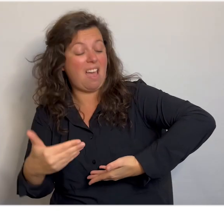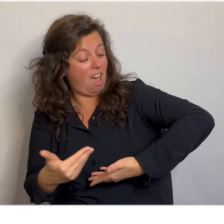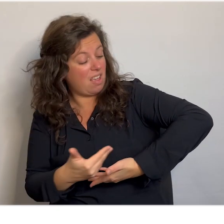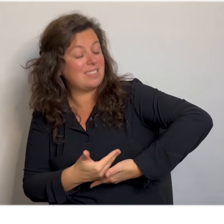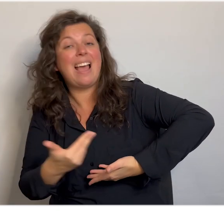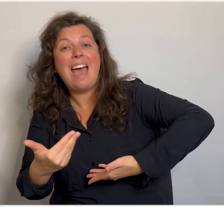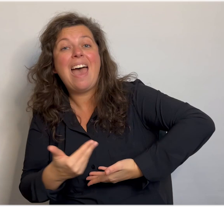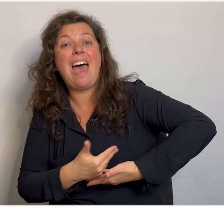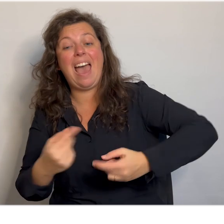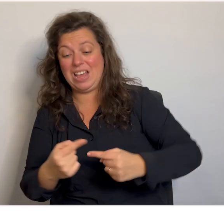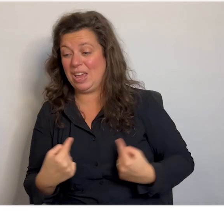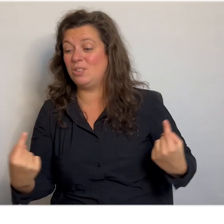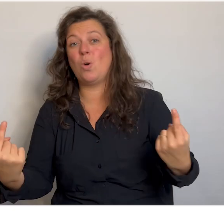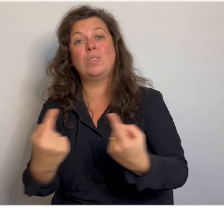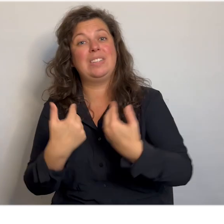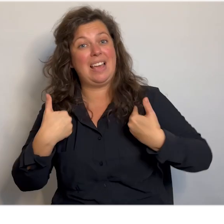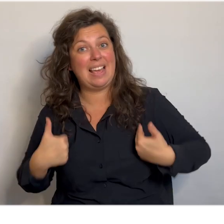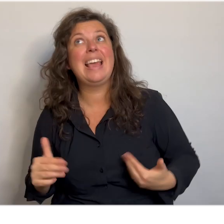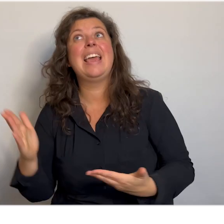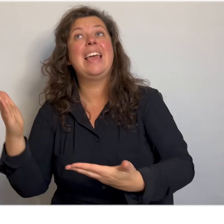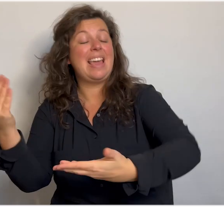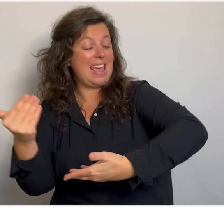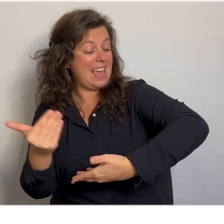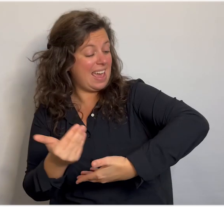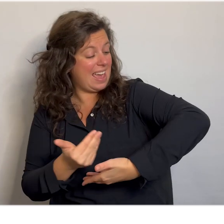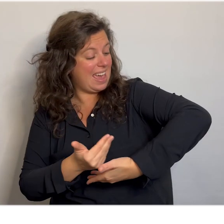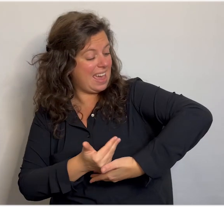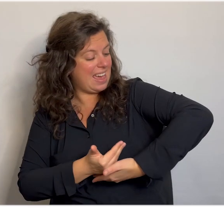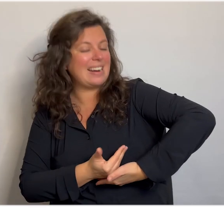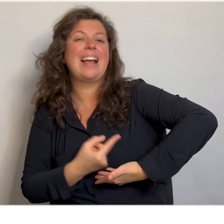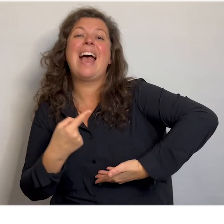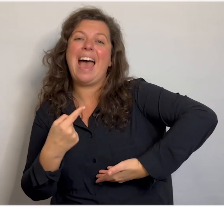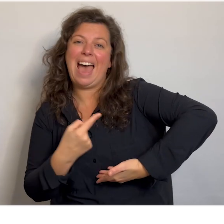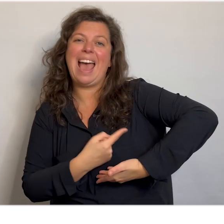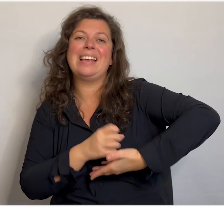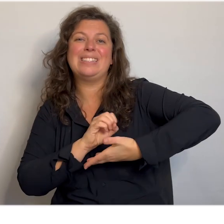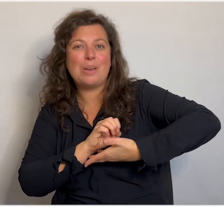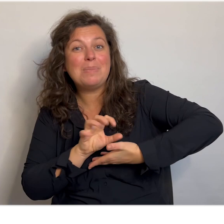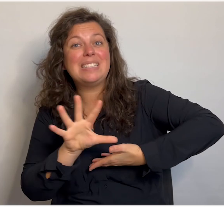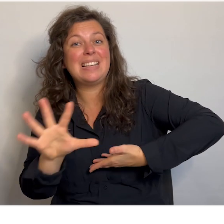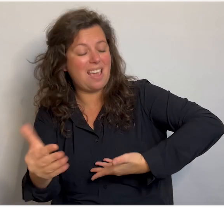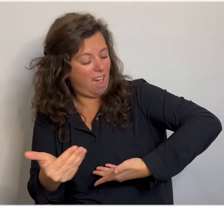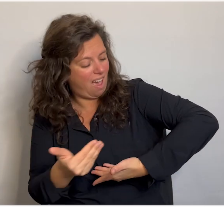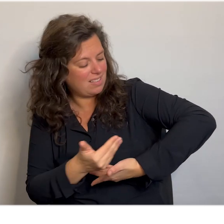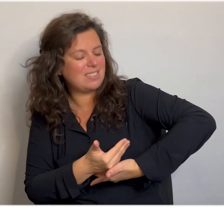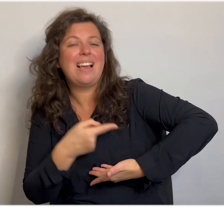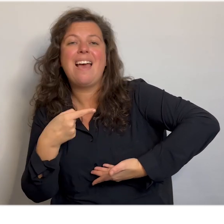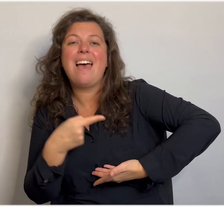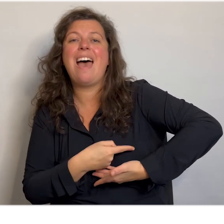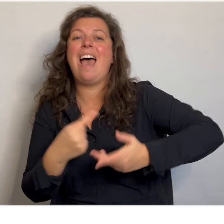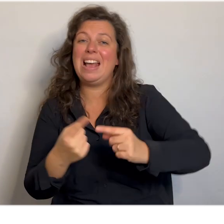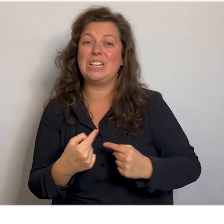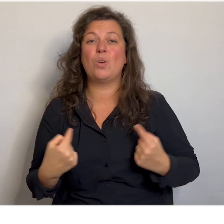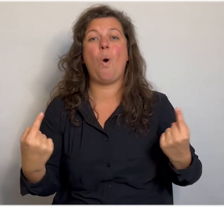Hij is onze Heer. Hij is de Messias, Hij is onze